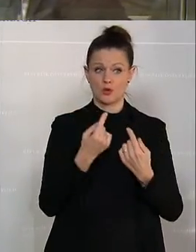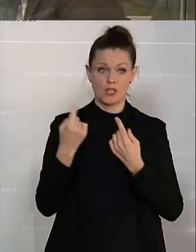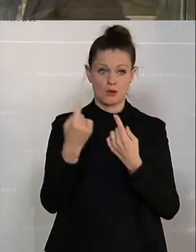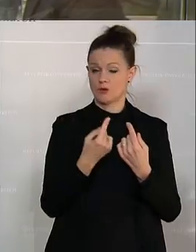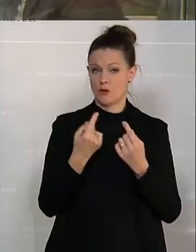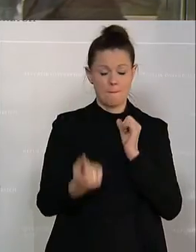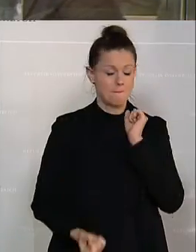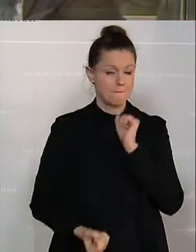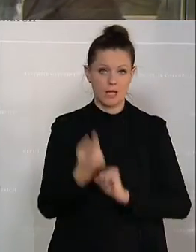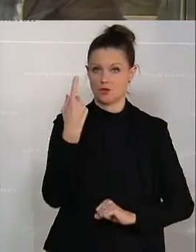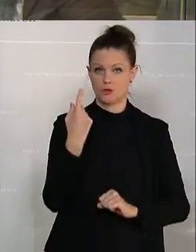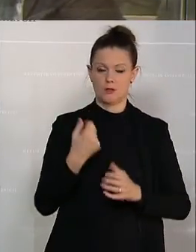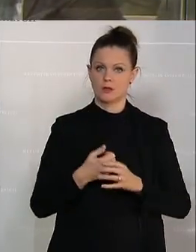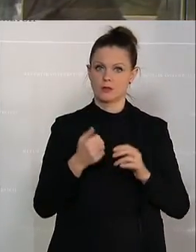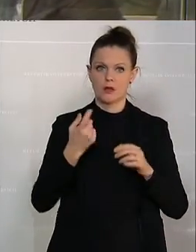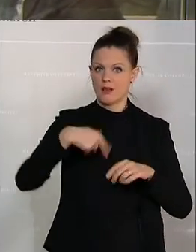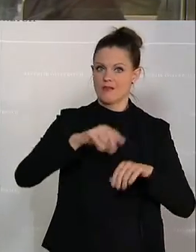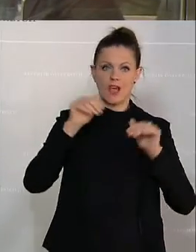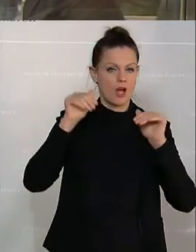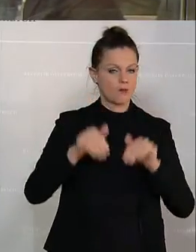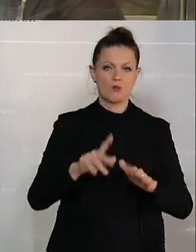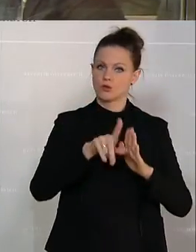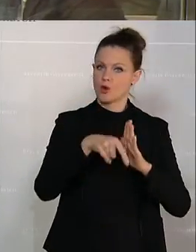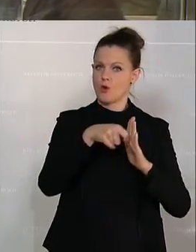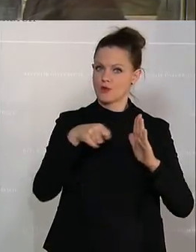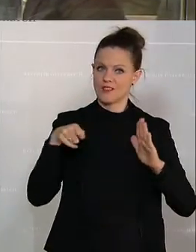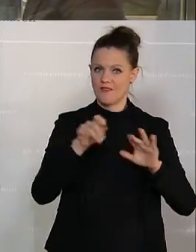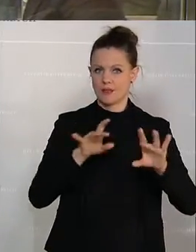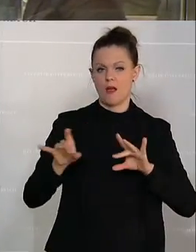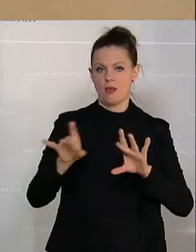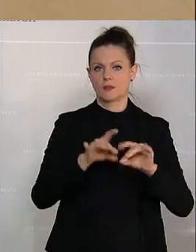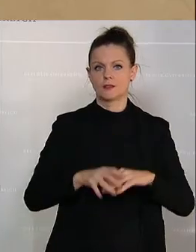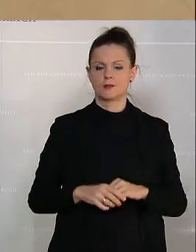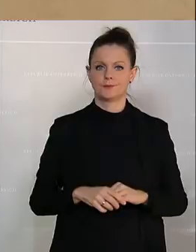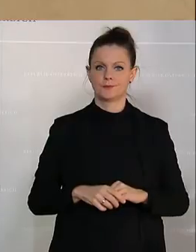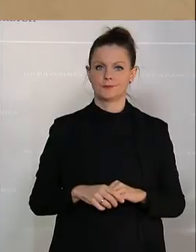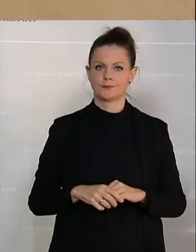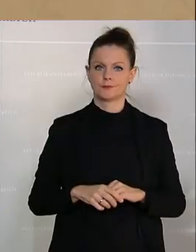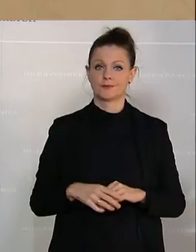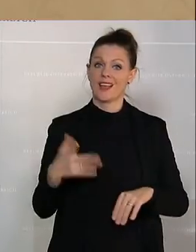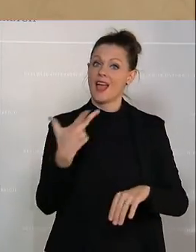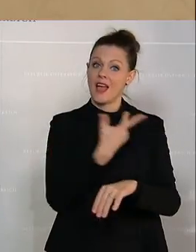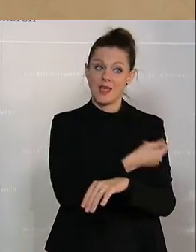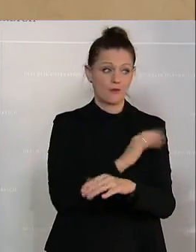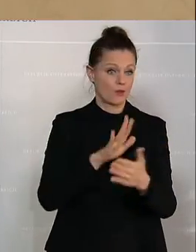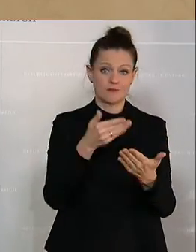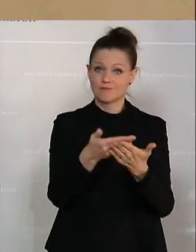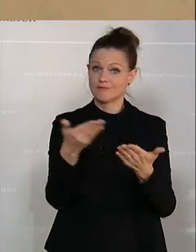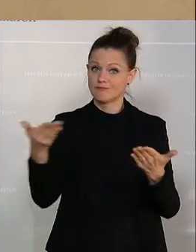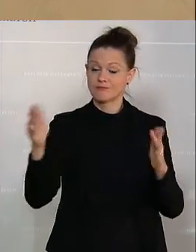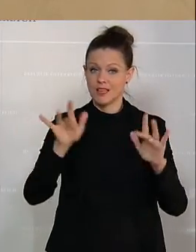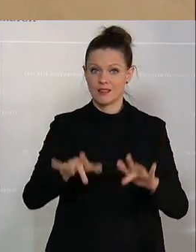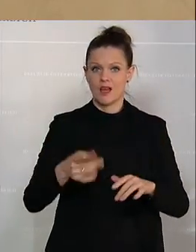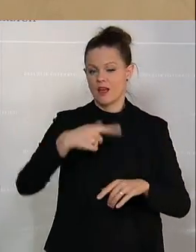außergewöhnlich. Wir müssen hier ganz konsequent handeln. Es stehen die Impfungen zur Verfügung. Wir